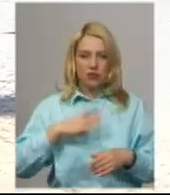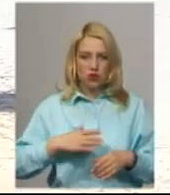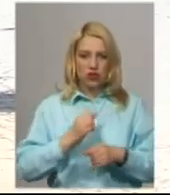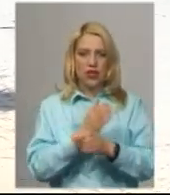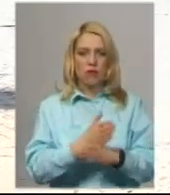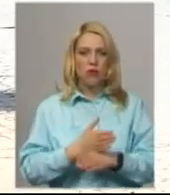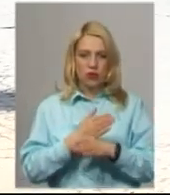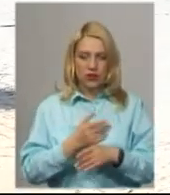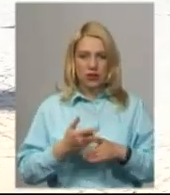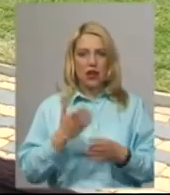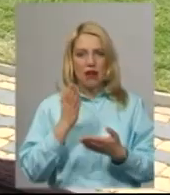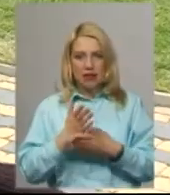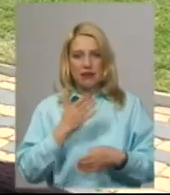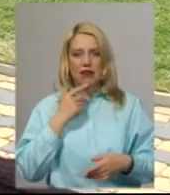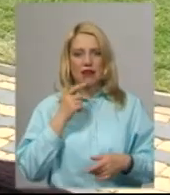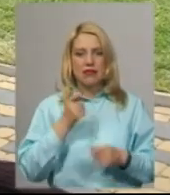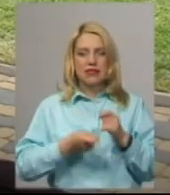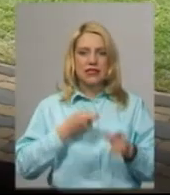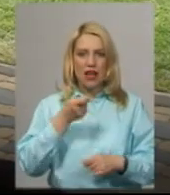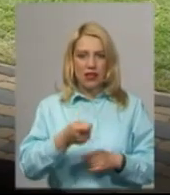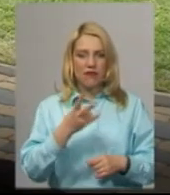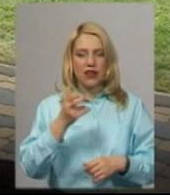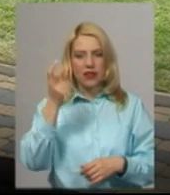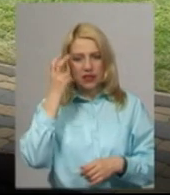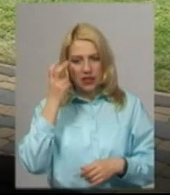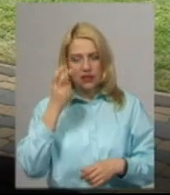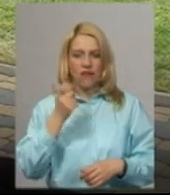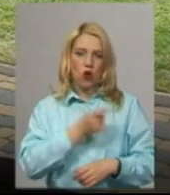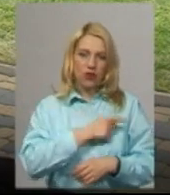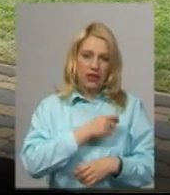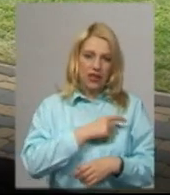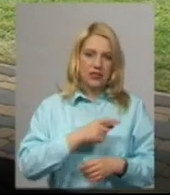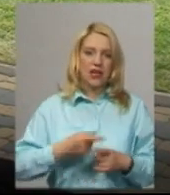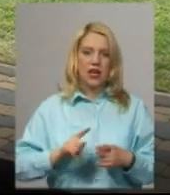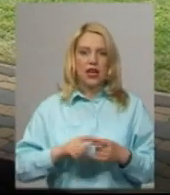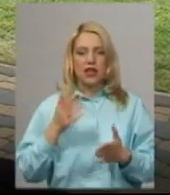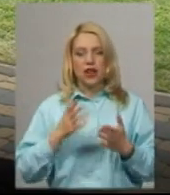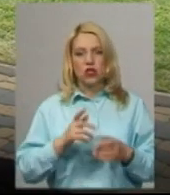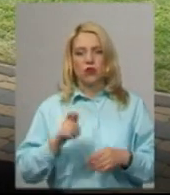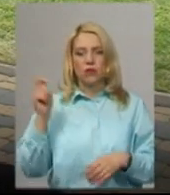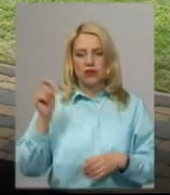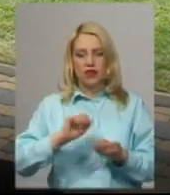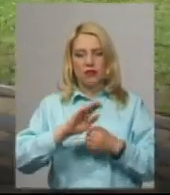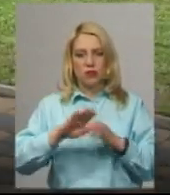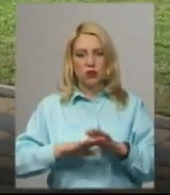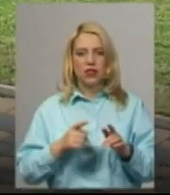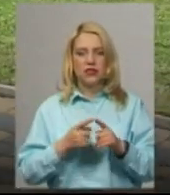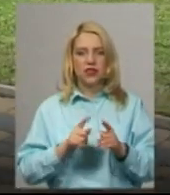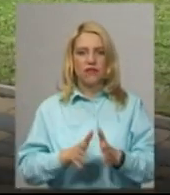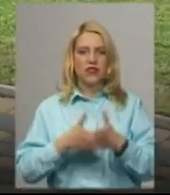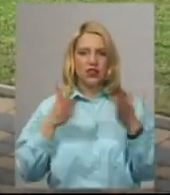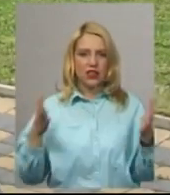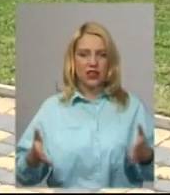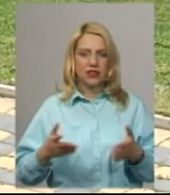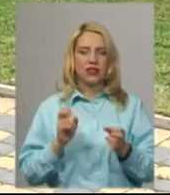бажаючих з Києва, Львова та Одеси. Якщо ви приїдете в Кам'янець-Подільський – це відкритий підручник історії України. Наші